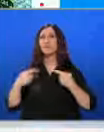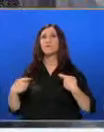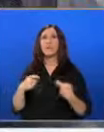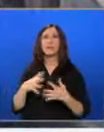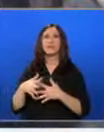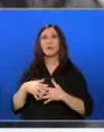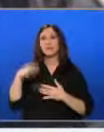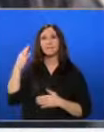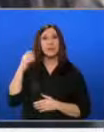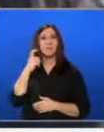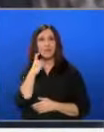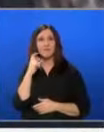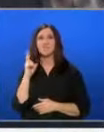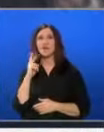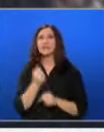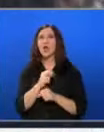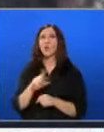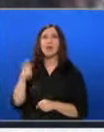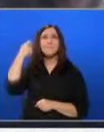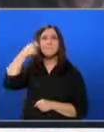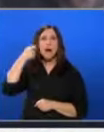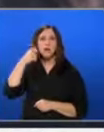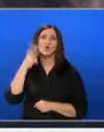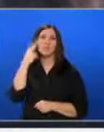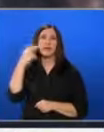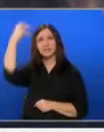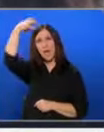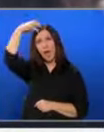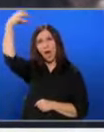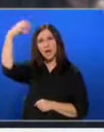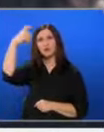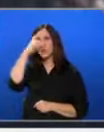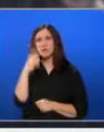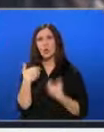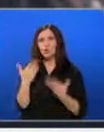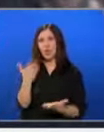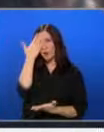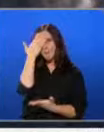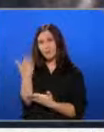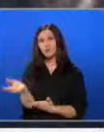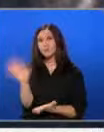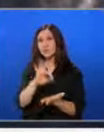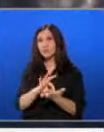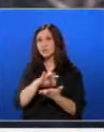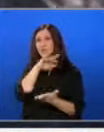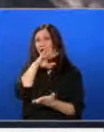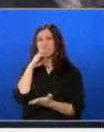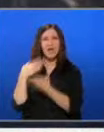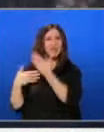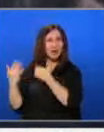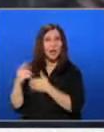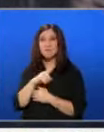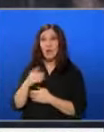президент Джо Байден, френският му колега Еммануел Макрон и британският крал Чарлз отдадоха почет на присъсващите ветерани,